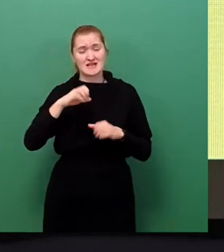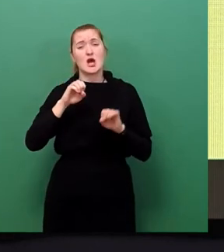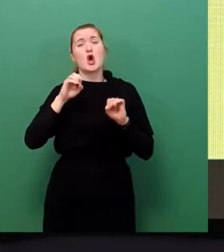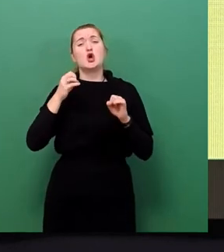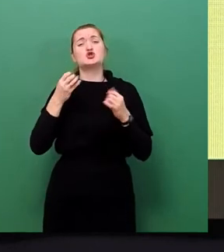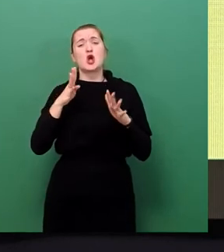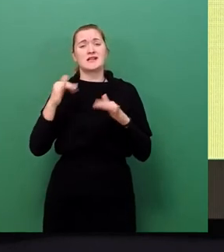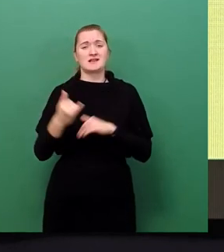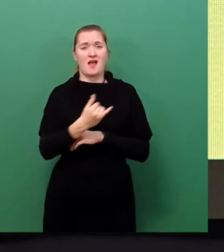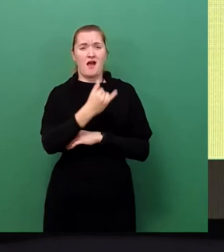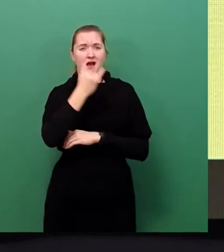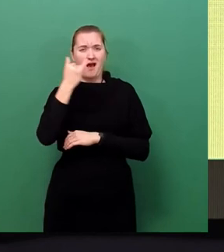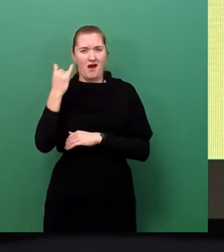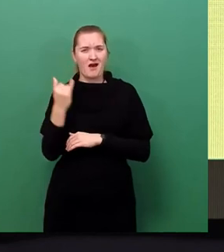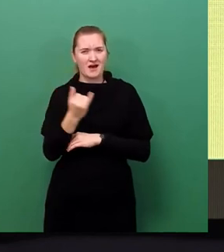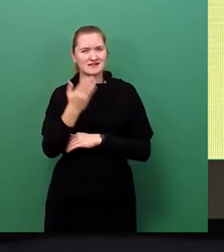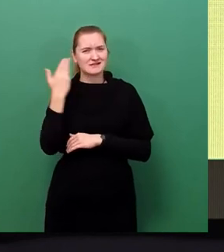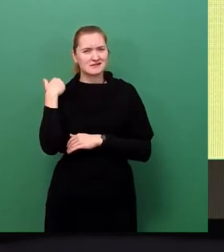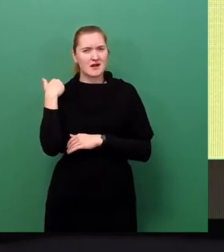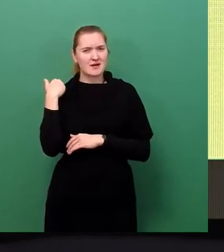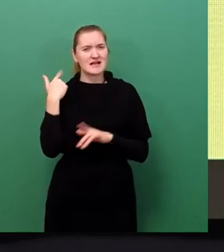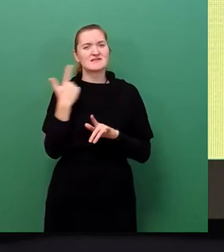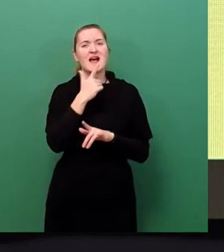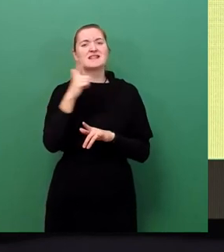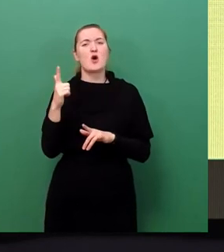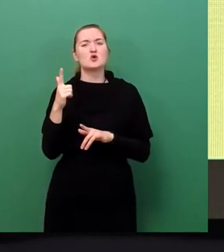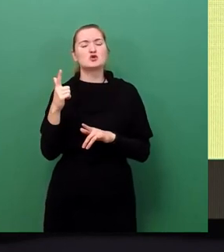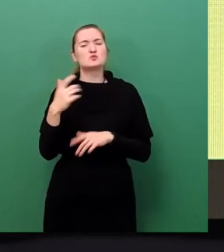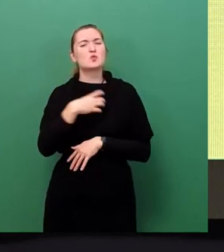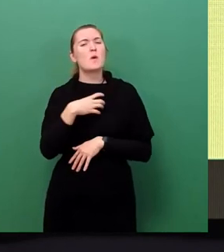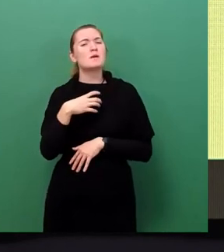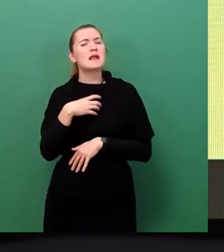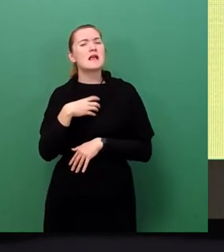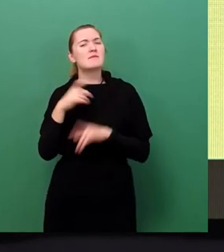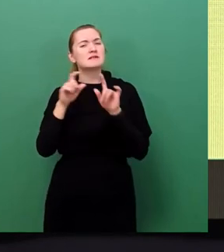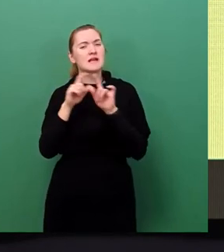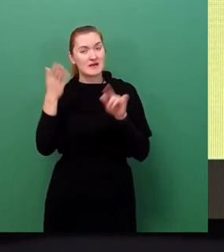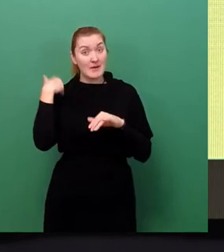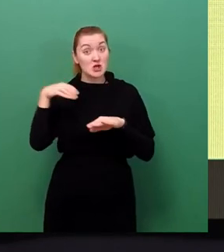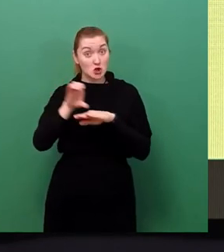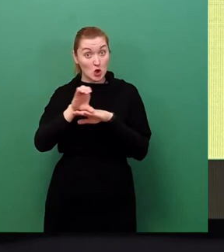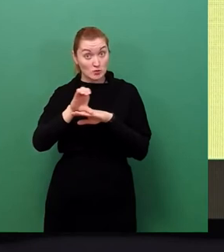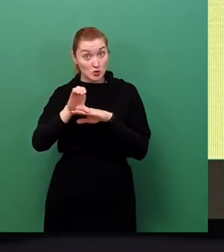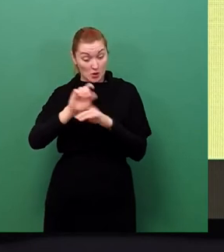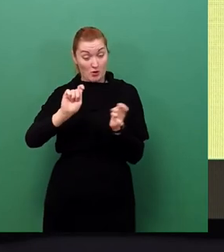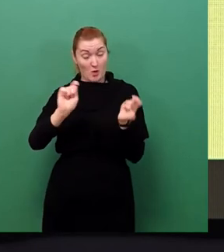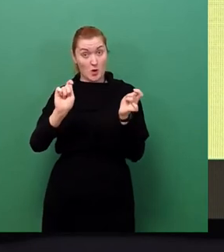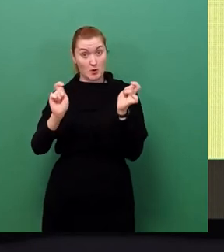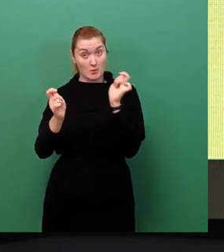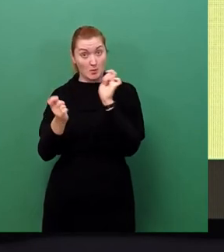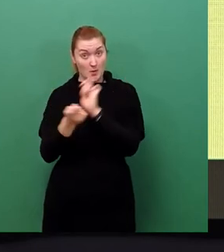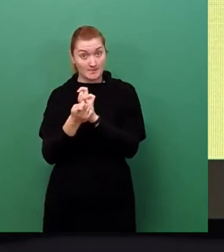mit dem Y2K-Problem, mit dem Jahr 2000-Problem beschäftigt hat. Das war damals die Computerumstellung, wo man die